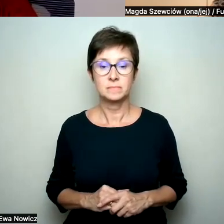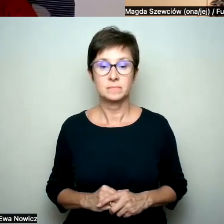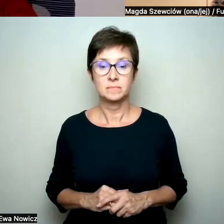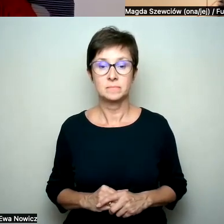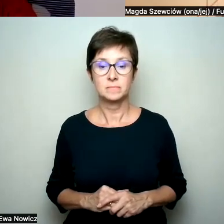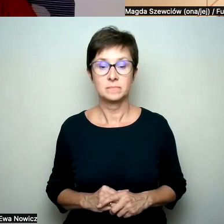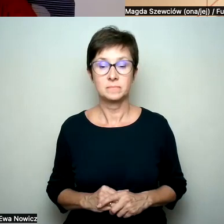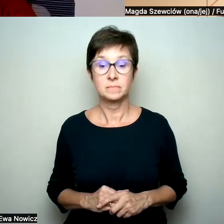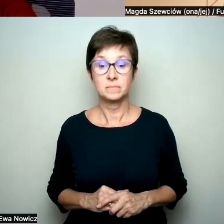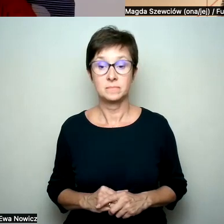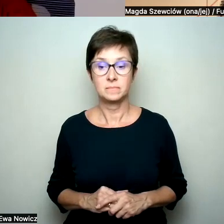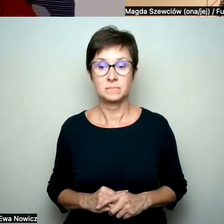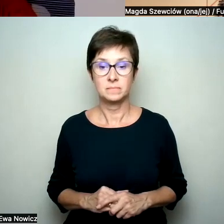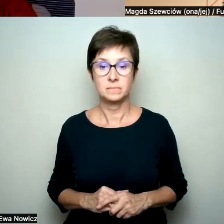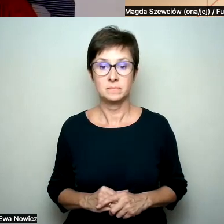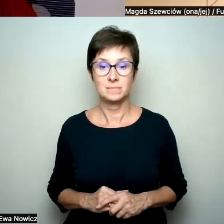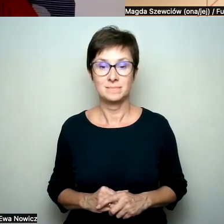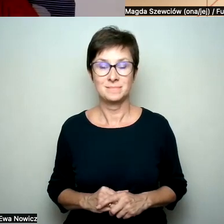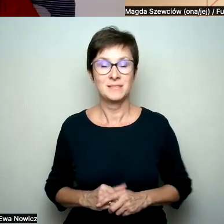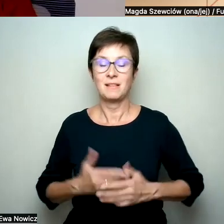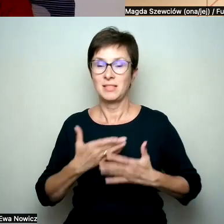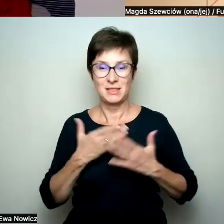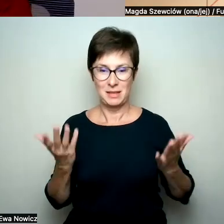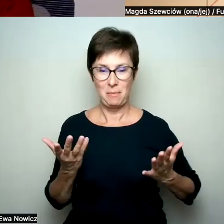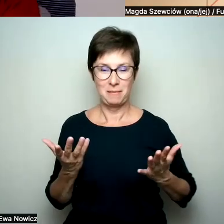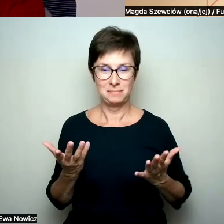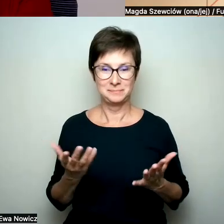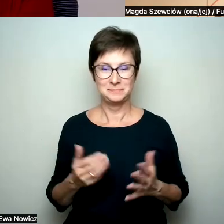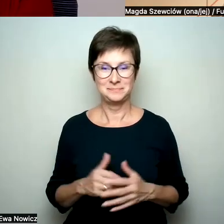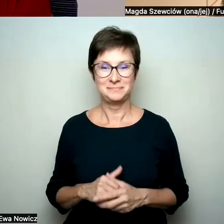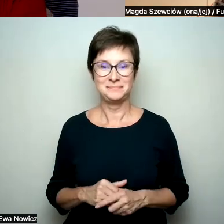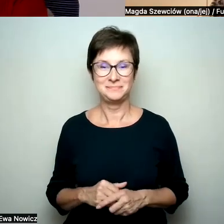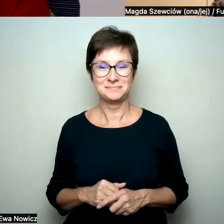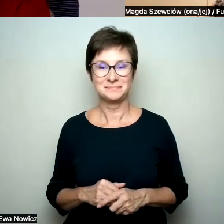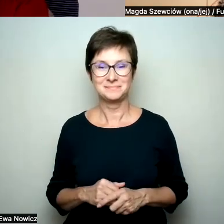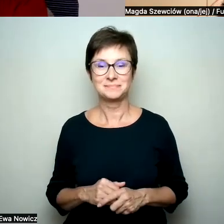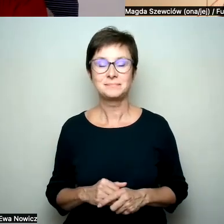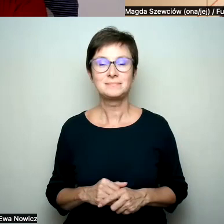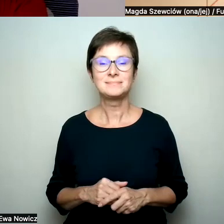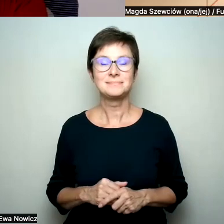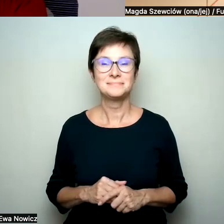Nie ma. Tu moje duchy zespołu odpowiadają, że nie ma pytań.